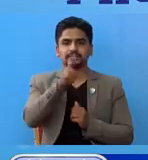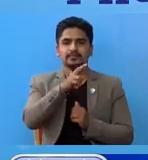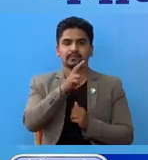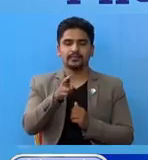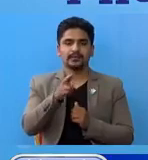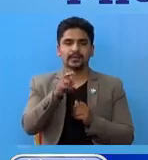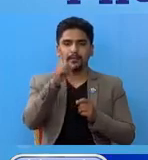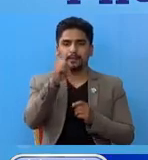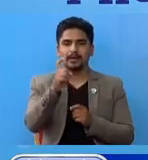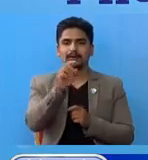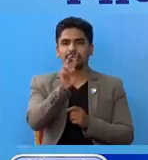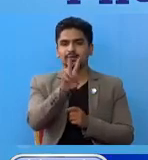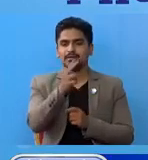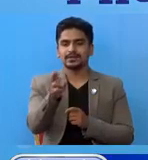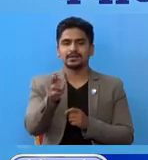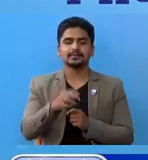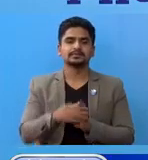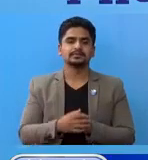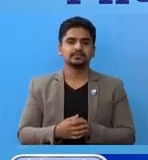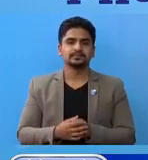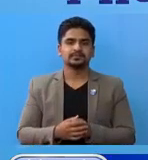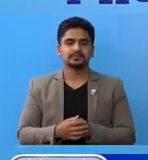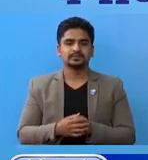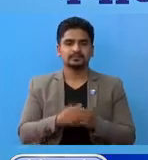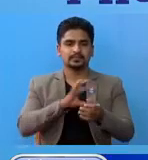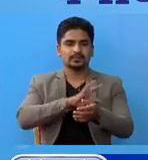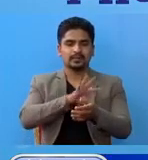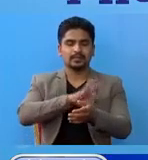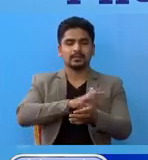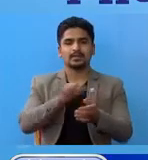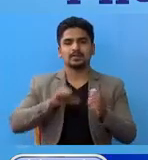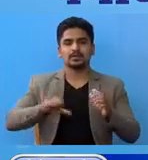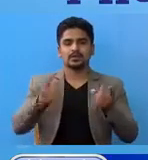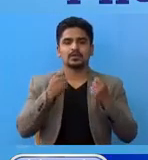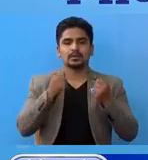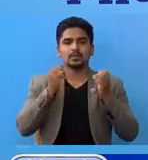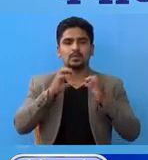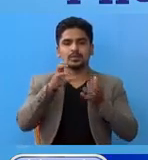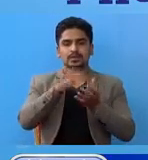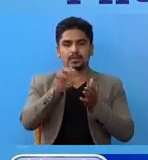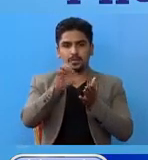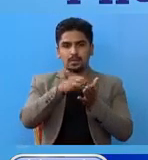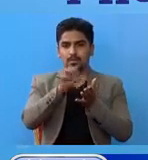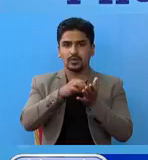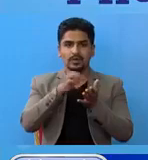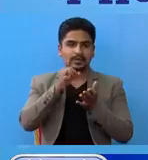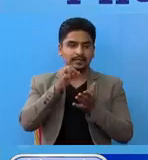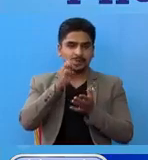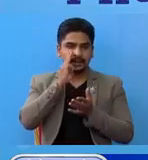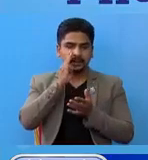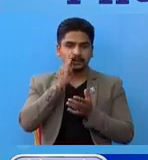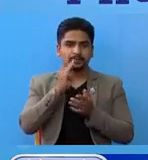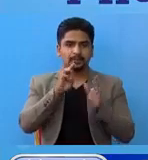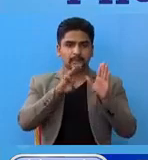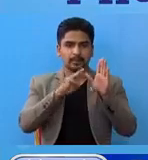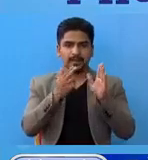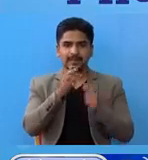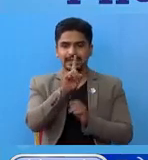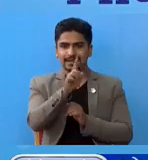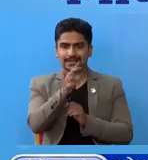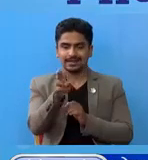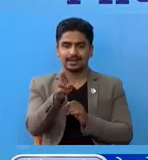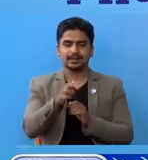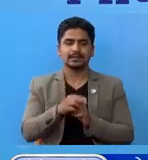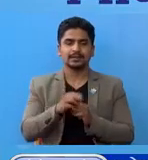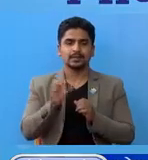बागलूंका दुई जन उन्होंछ misma प्राधेशिक जनस्वास्थ परयोक्साला पोखरा मां म्यागडी का एक